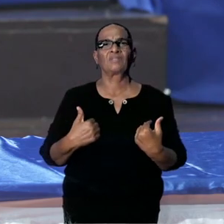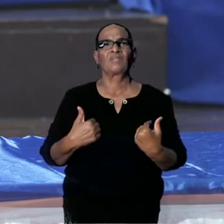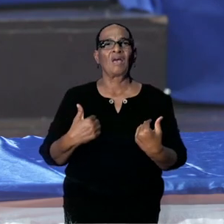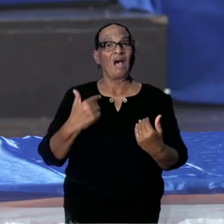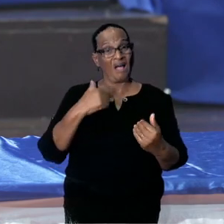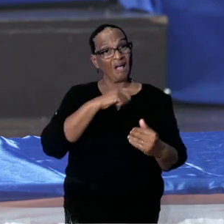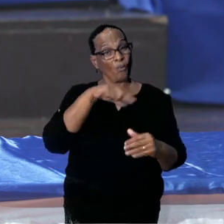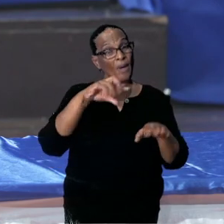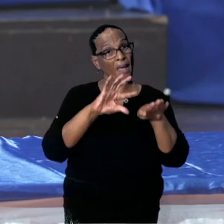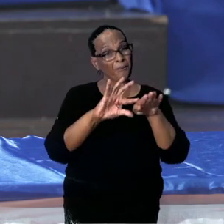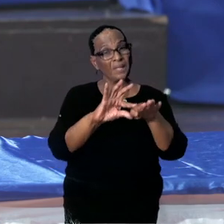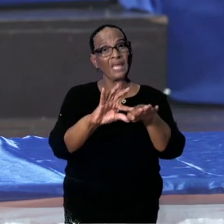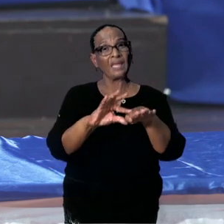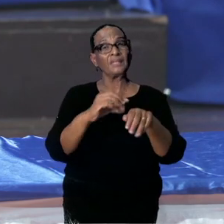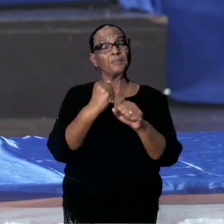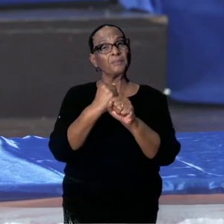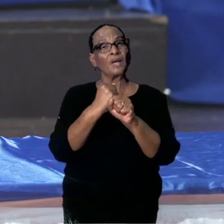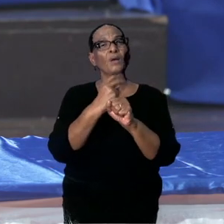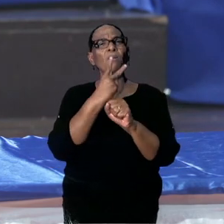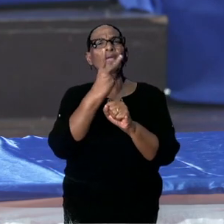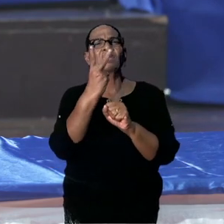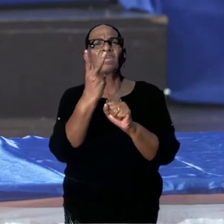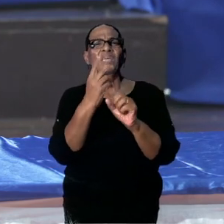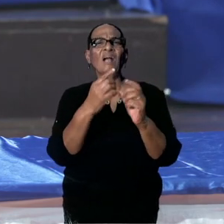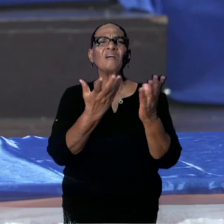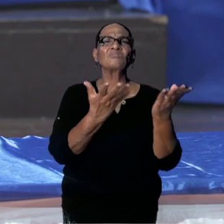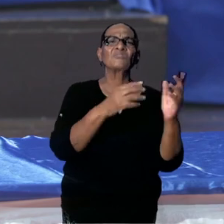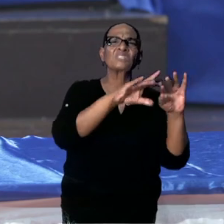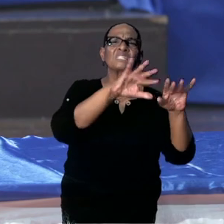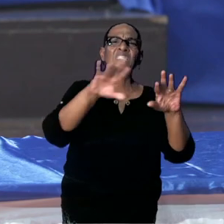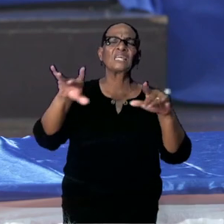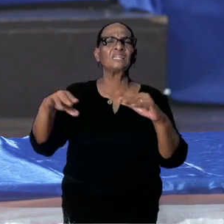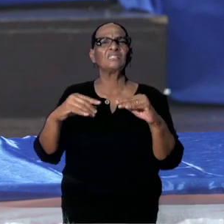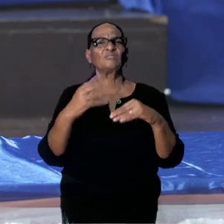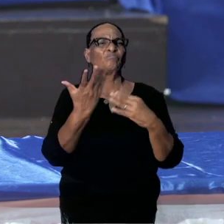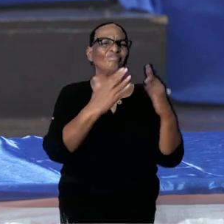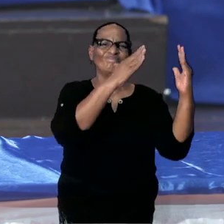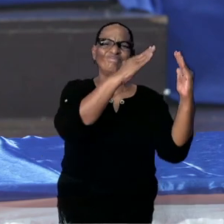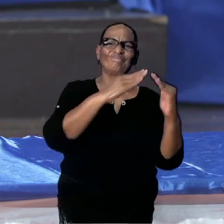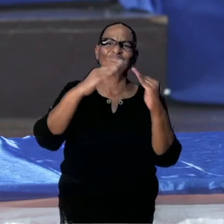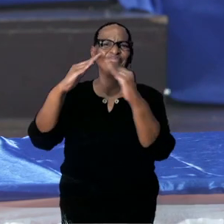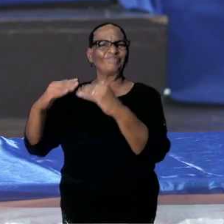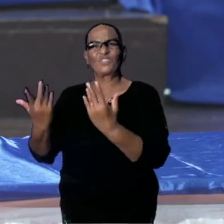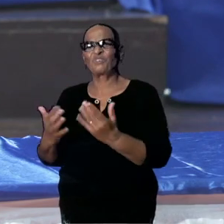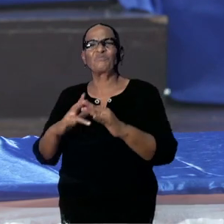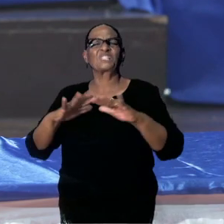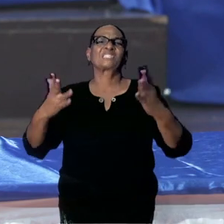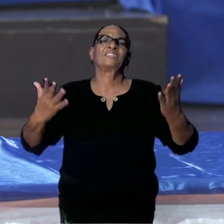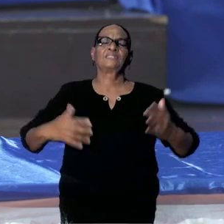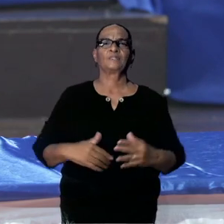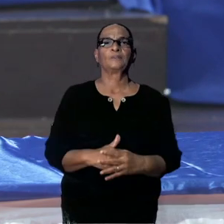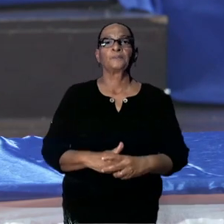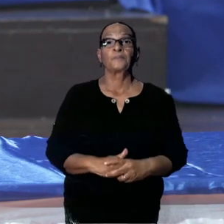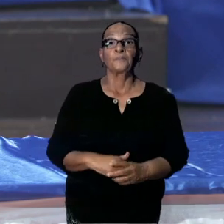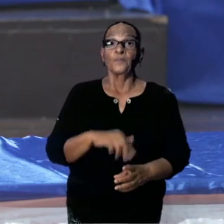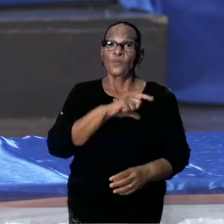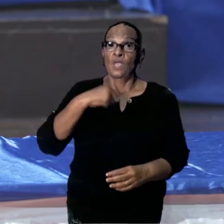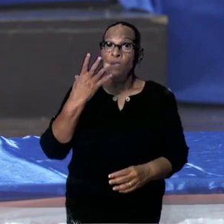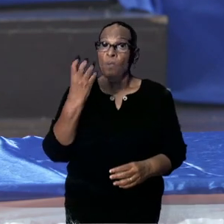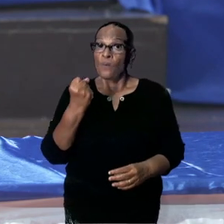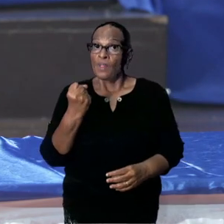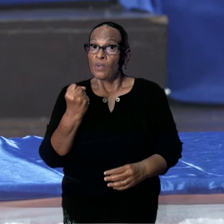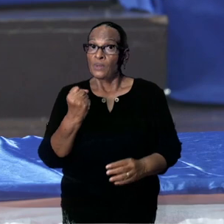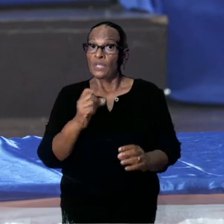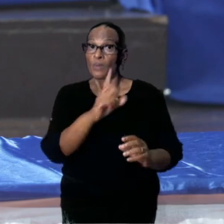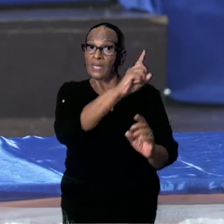we beleid maken, kijken wij naar de diverse instellingen, want alle instellingen hebben een verschillende capaciteit. Dus wij willen weten wanneer is er